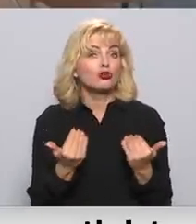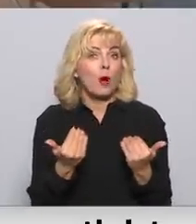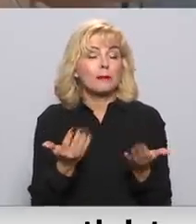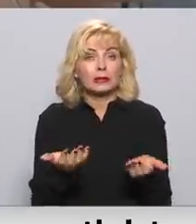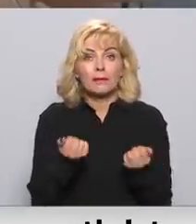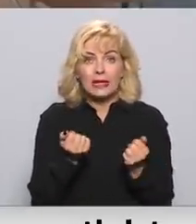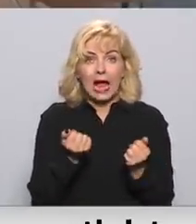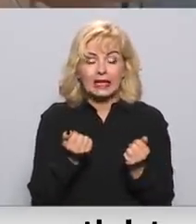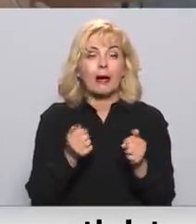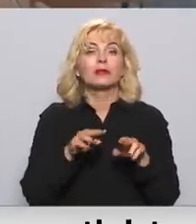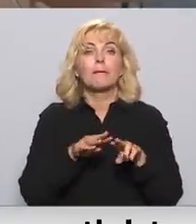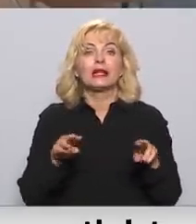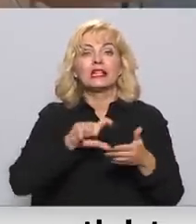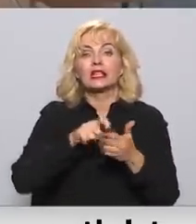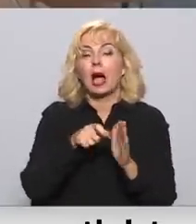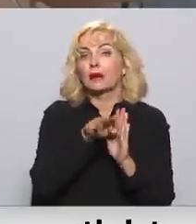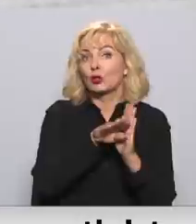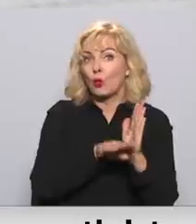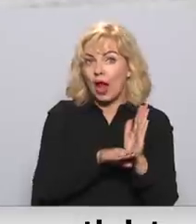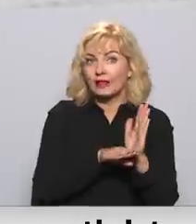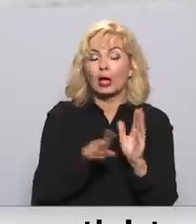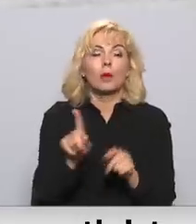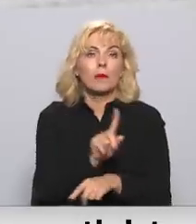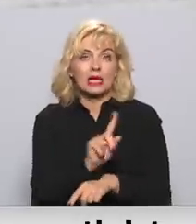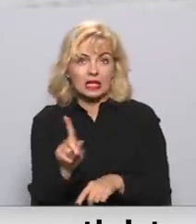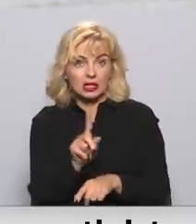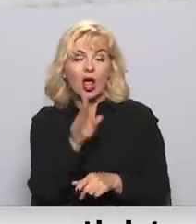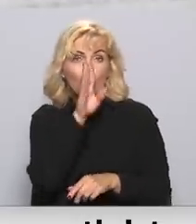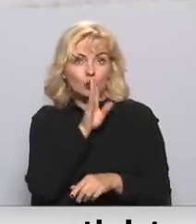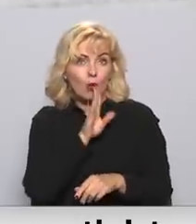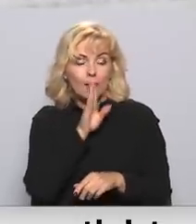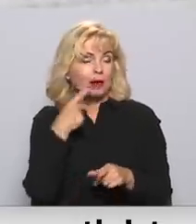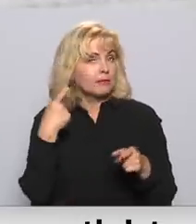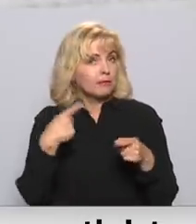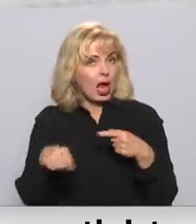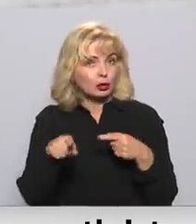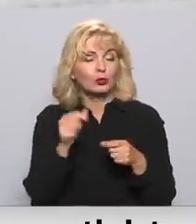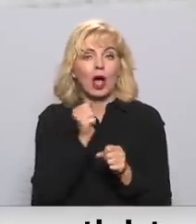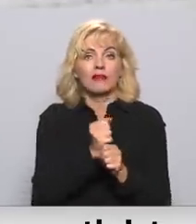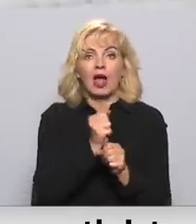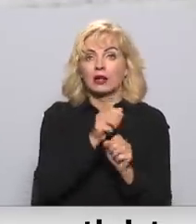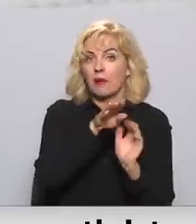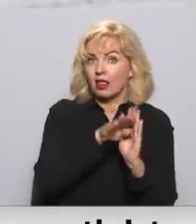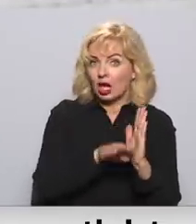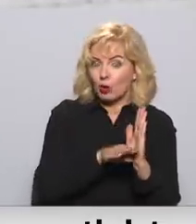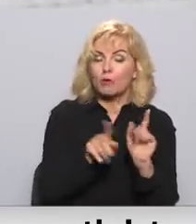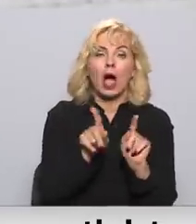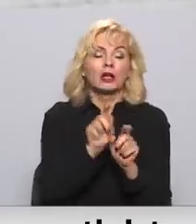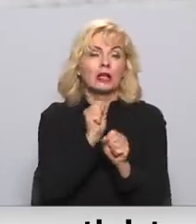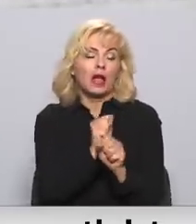ministra kabineta noteikumi ir nopietnās pretrunās ar darba likumu un darba